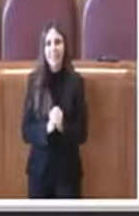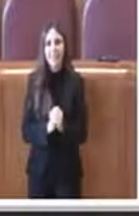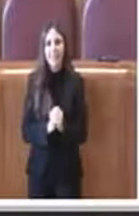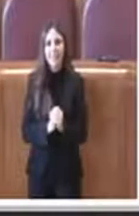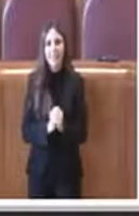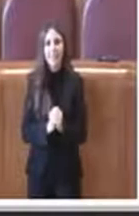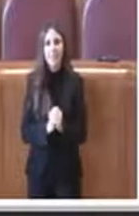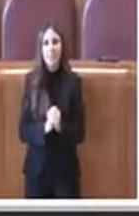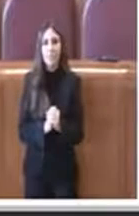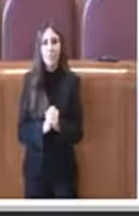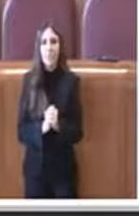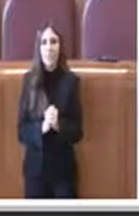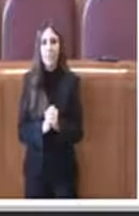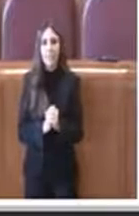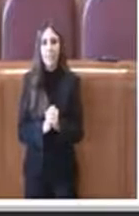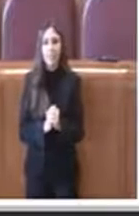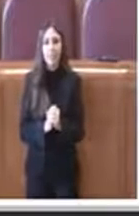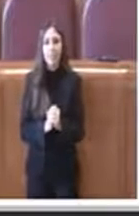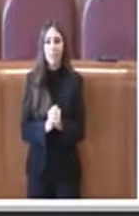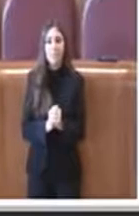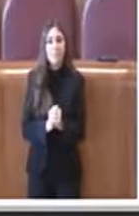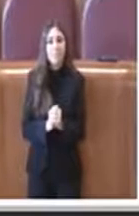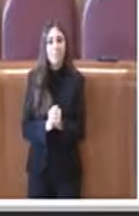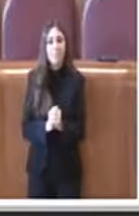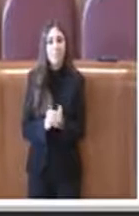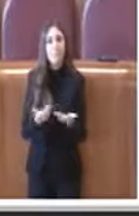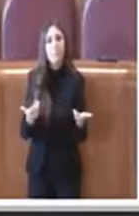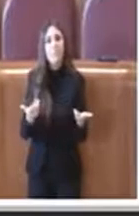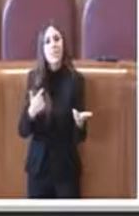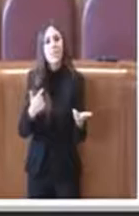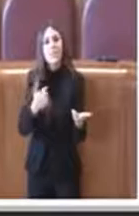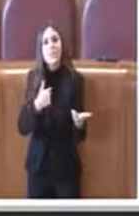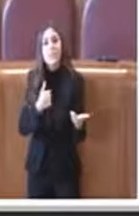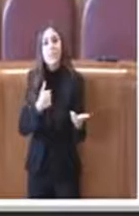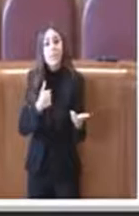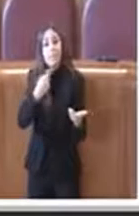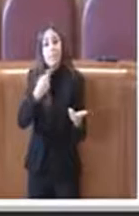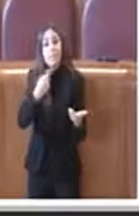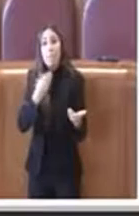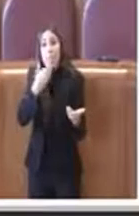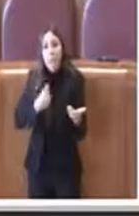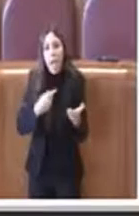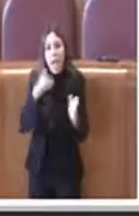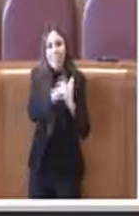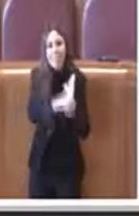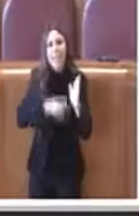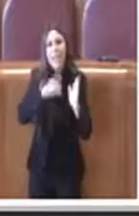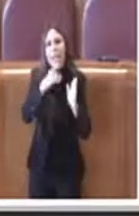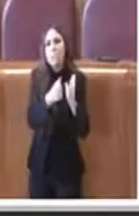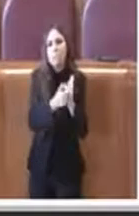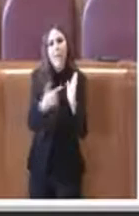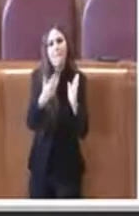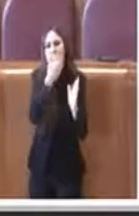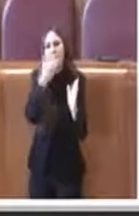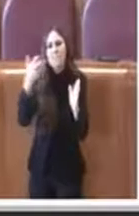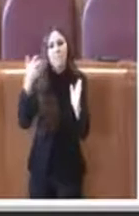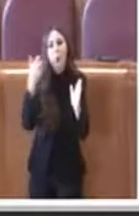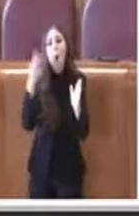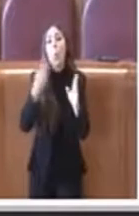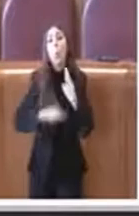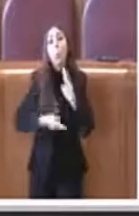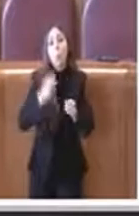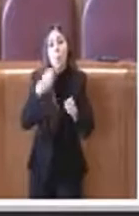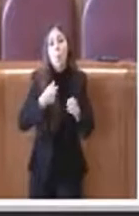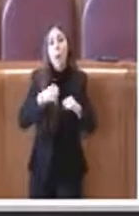io anzi mi sento veramente che questa è una delle delibere più importanti che questa amministrazione sta